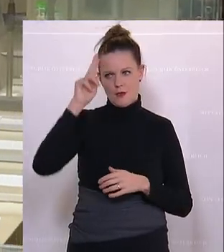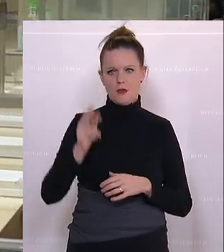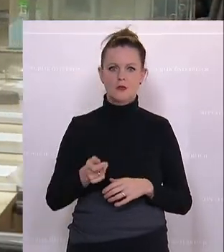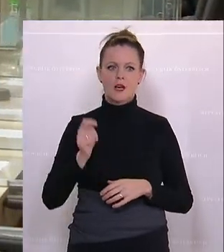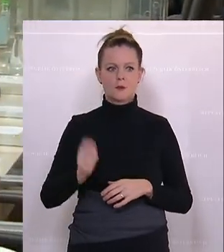von der ÖVP.